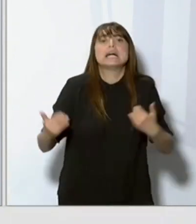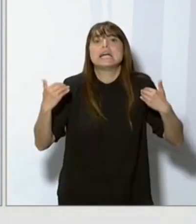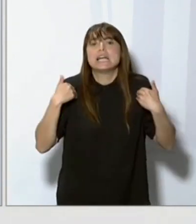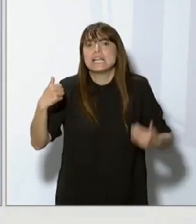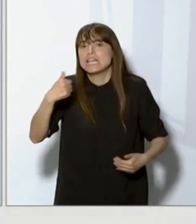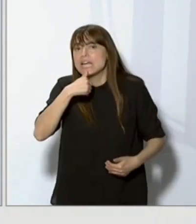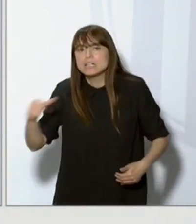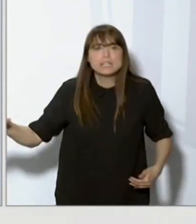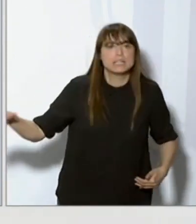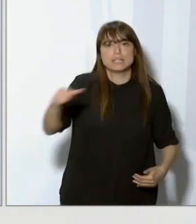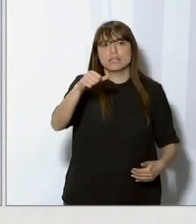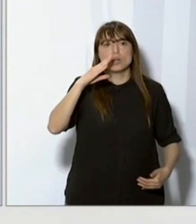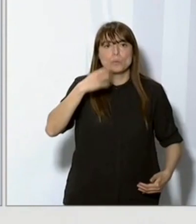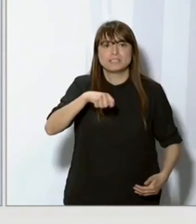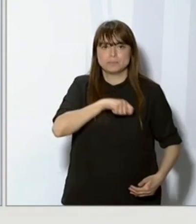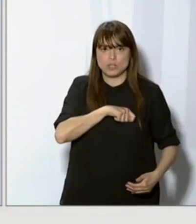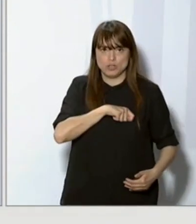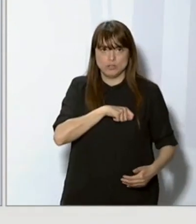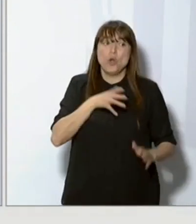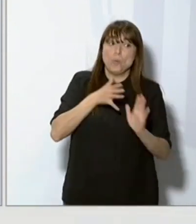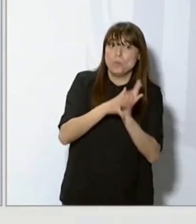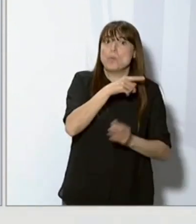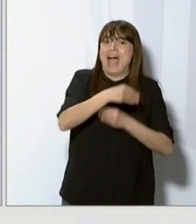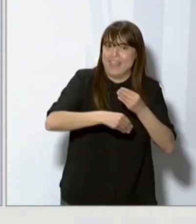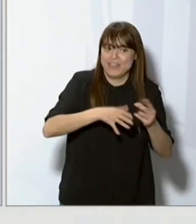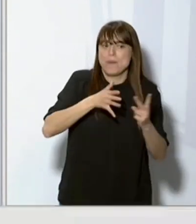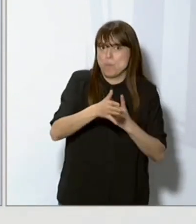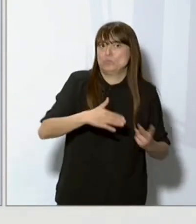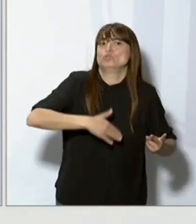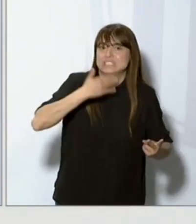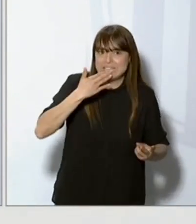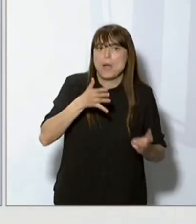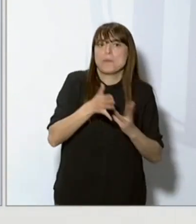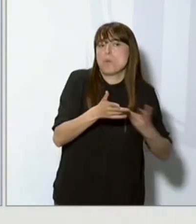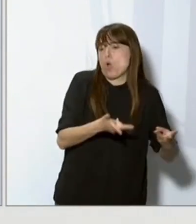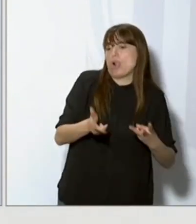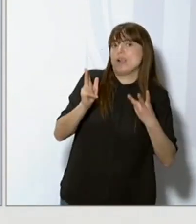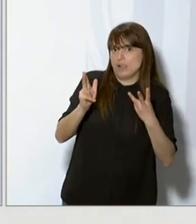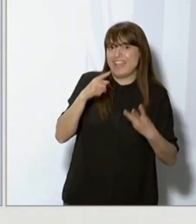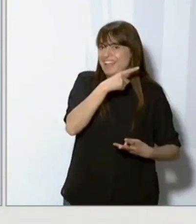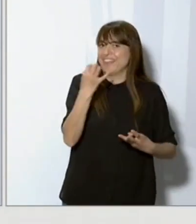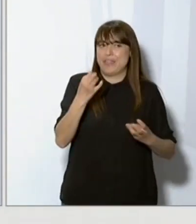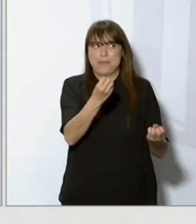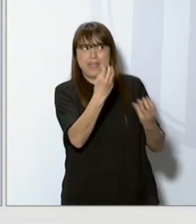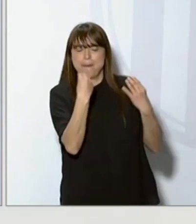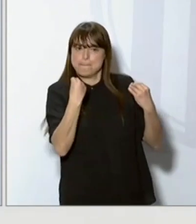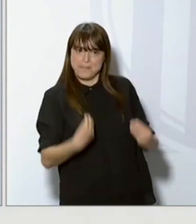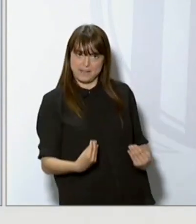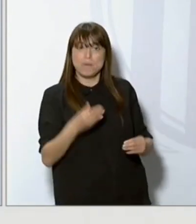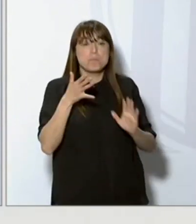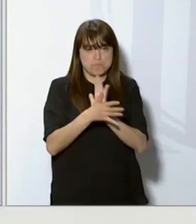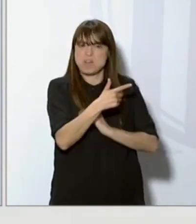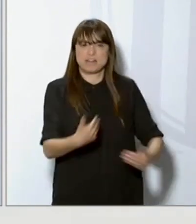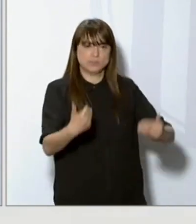omissió, sigui perquè han permès, sigui perquè han deixat fer, sigui perquè ho sabien. Hi una complicitat i ho han d'aclarir, perquè en tot cas en són